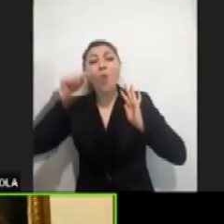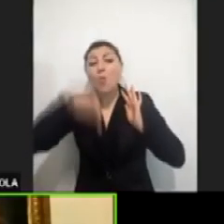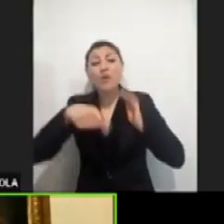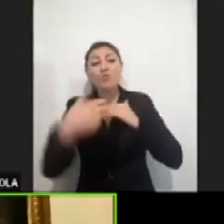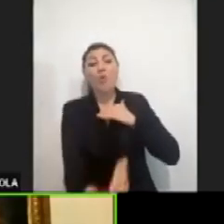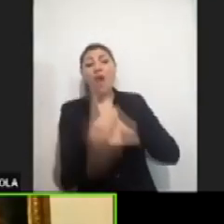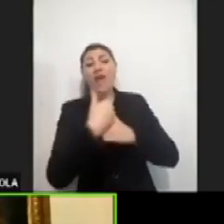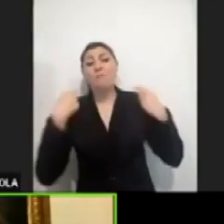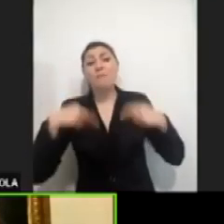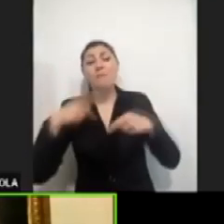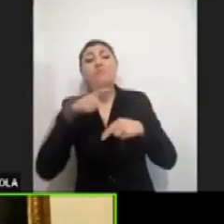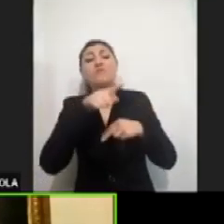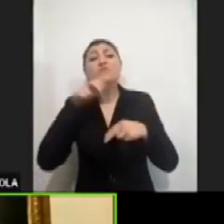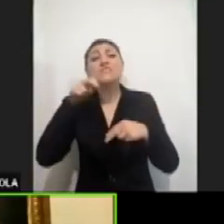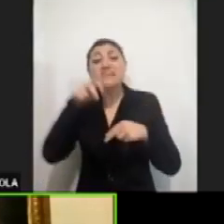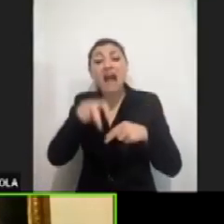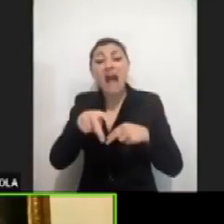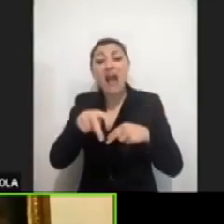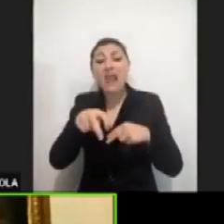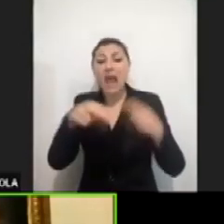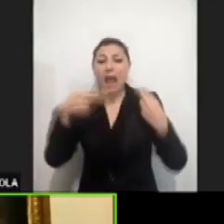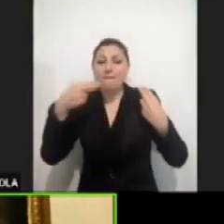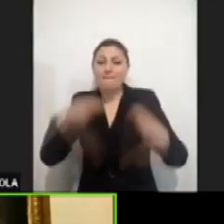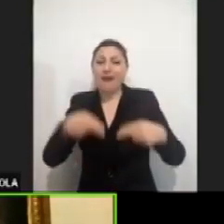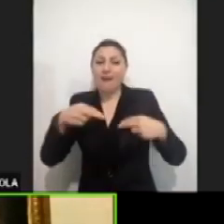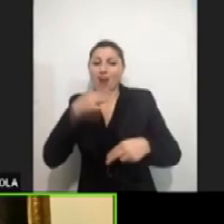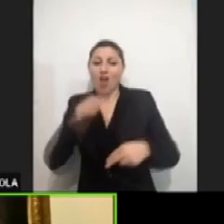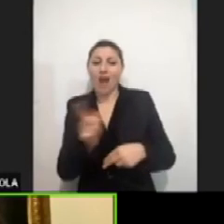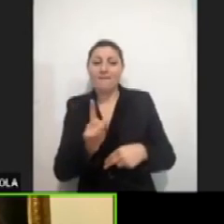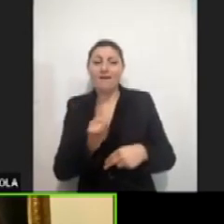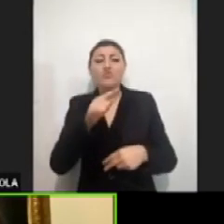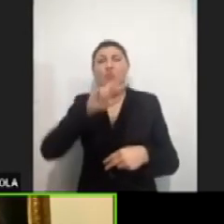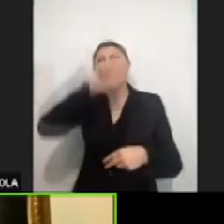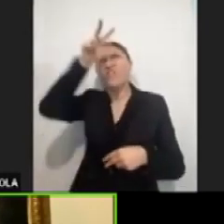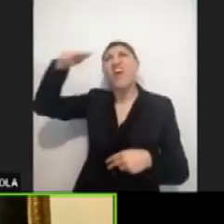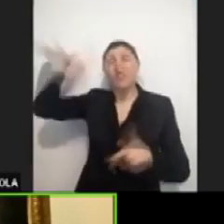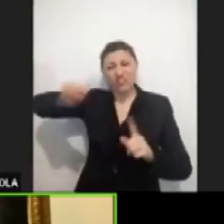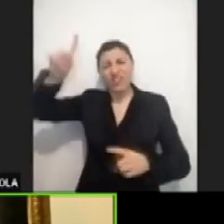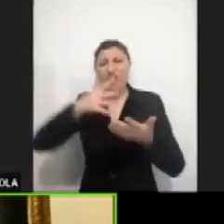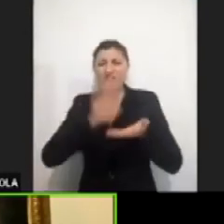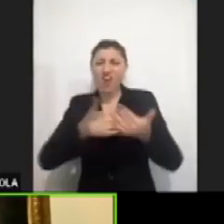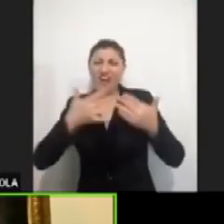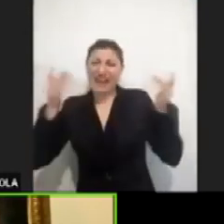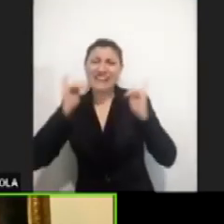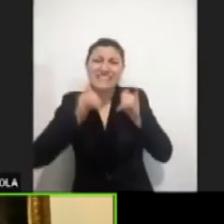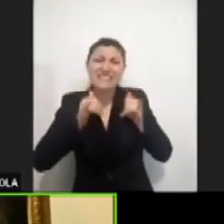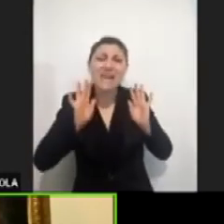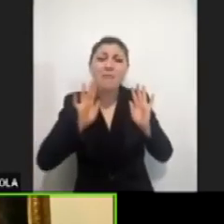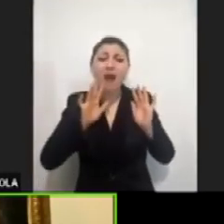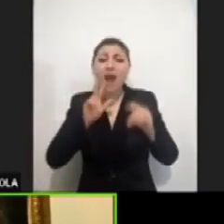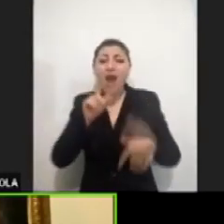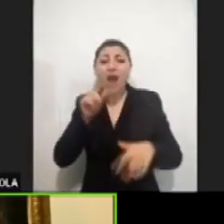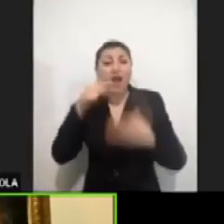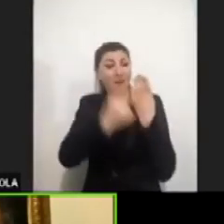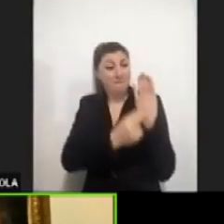fare le scale. Tu sarai anche grande nel regno di Dio, ma questa parola non la puoi ascoltare